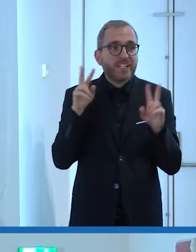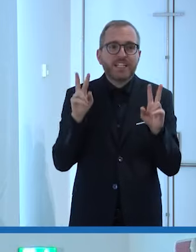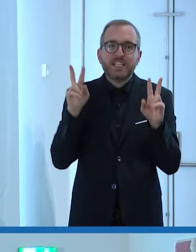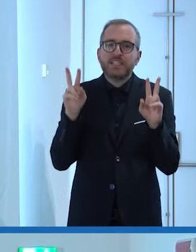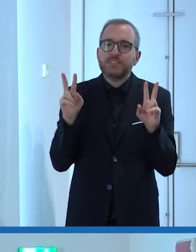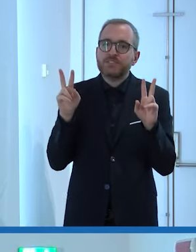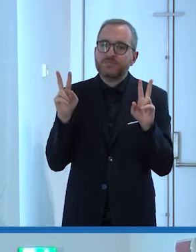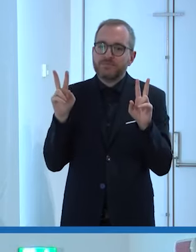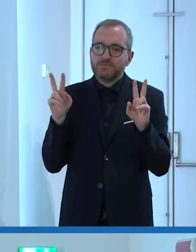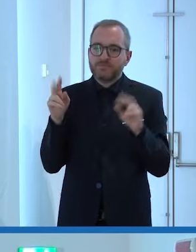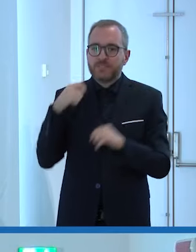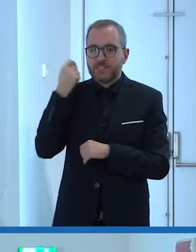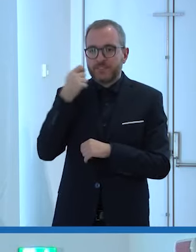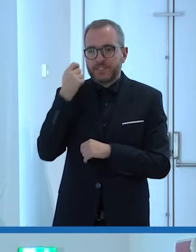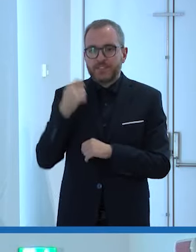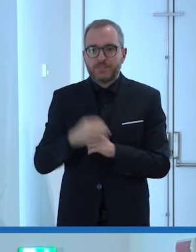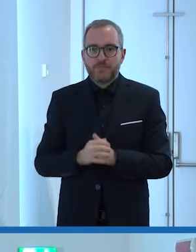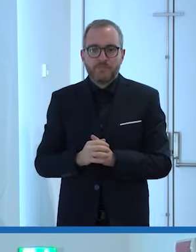Una combo di esperienze